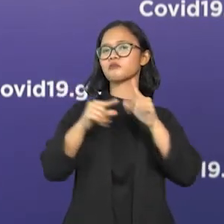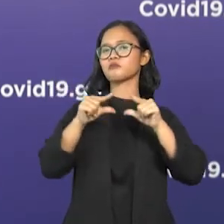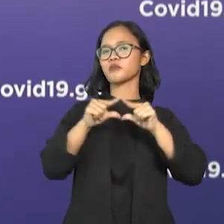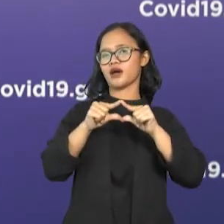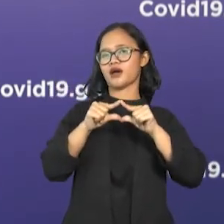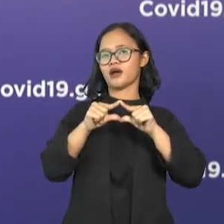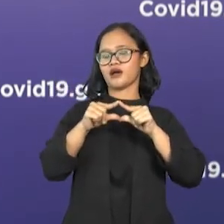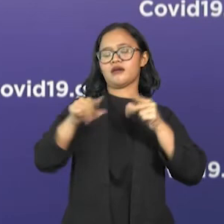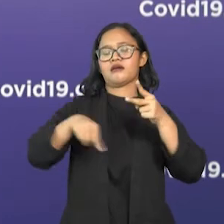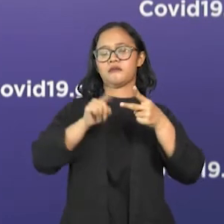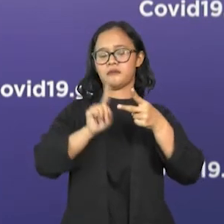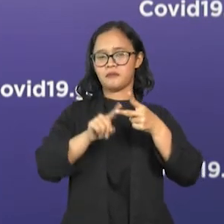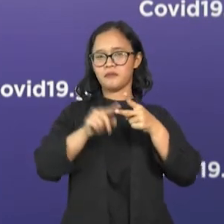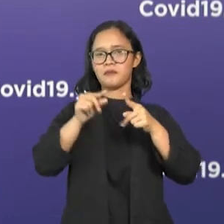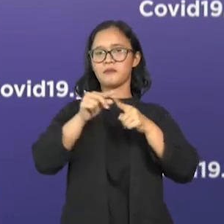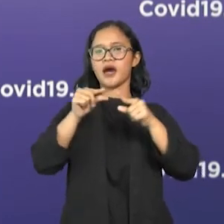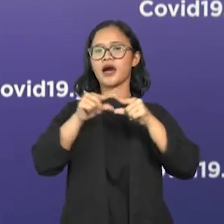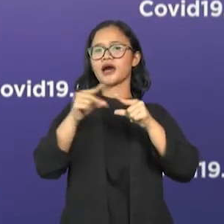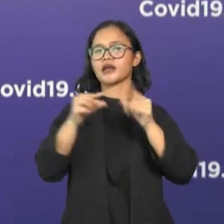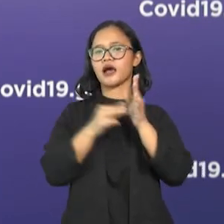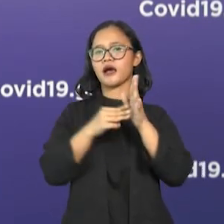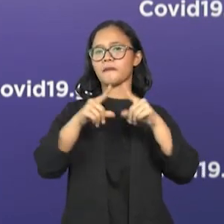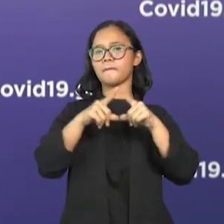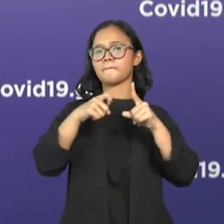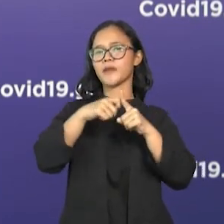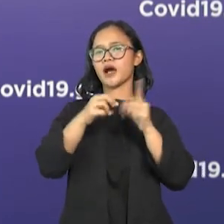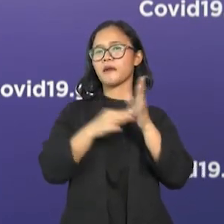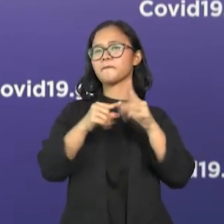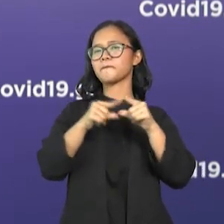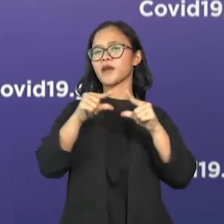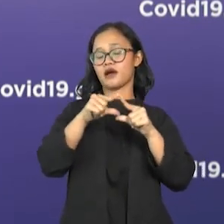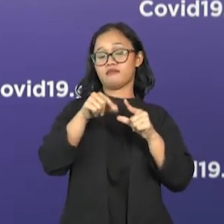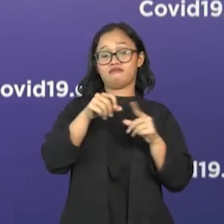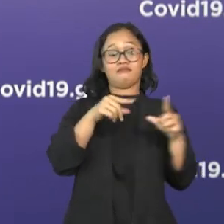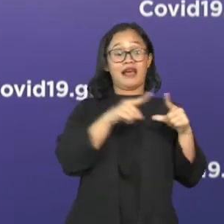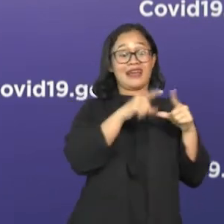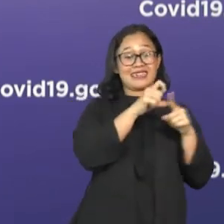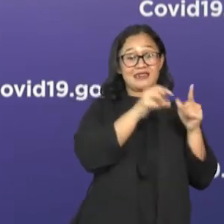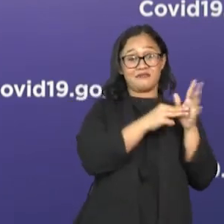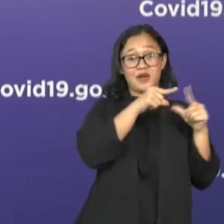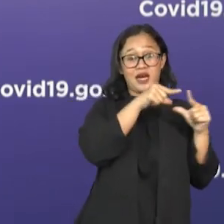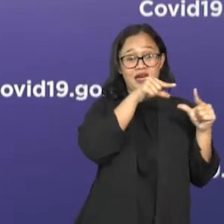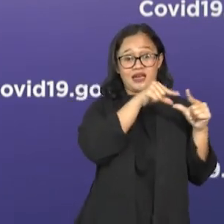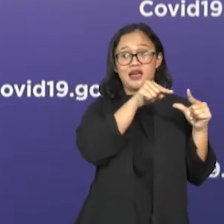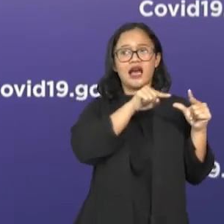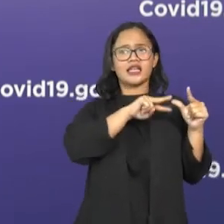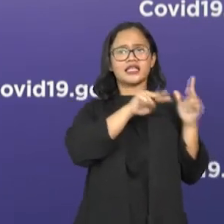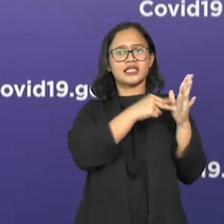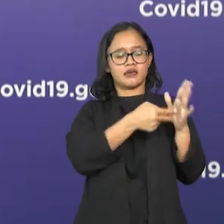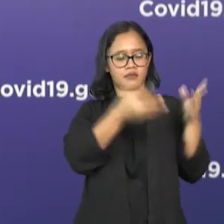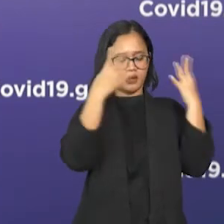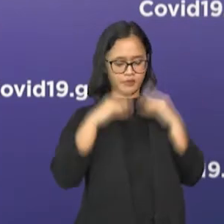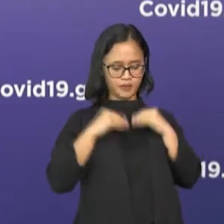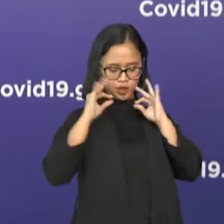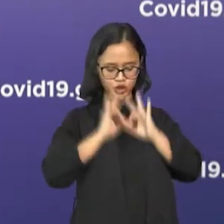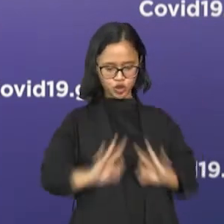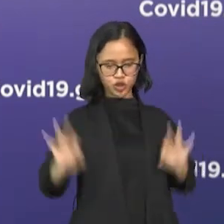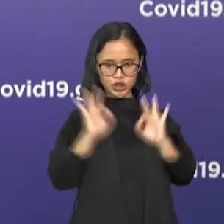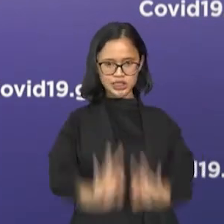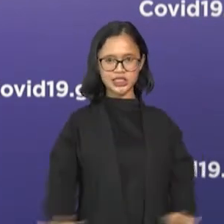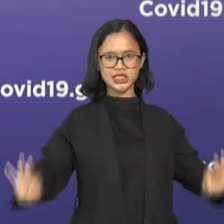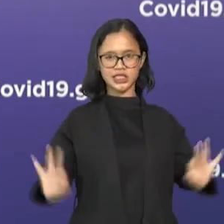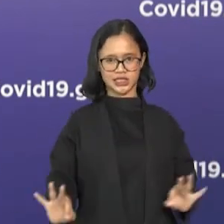paramatma. Atma adalah sesuatu yang suci dalam tubuh kita. Mari kita lakukan pemeliharaan,